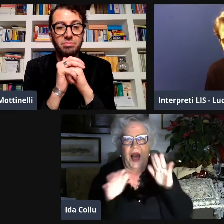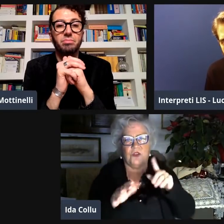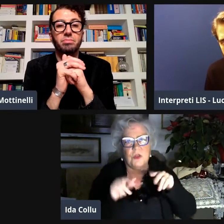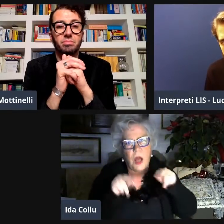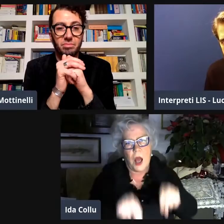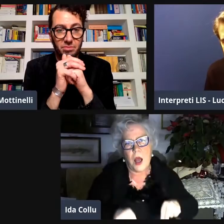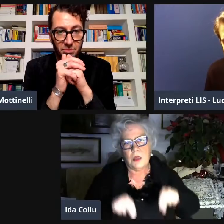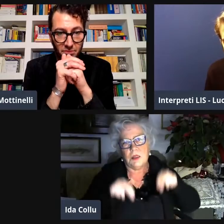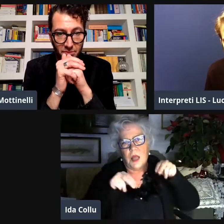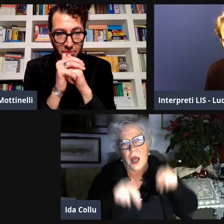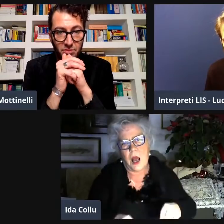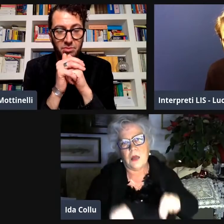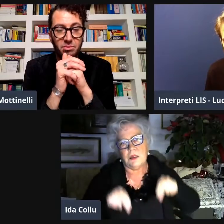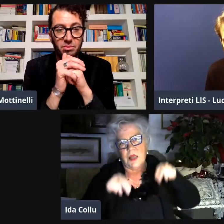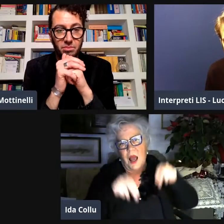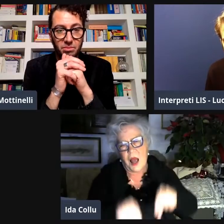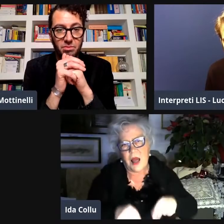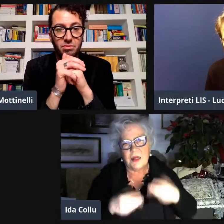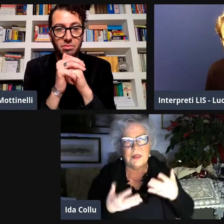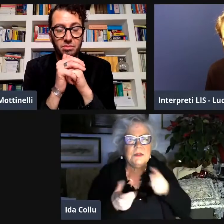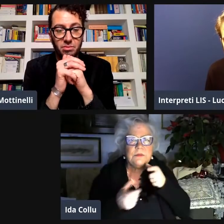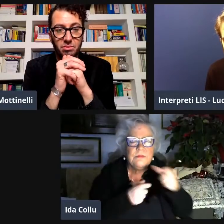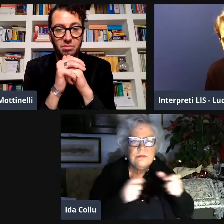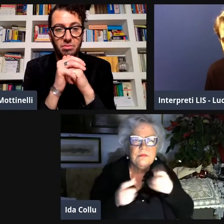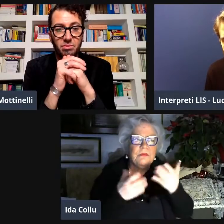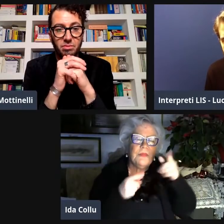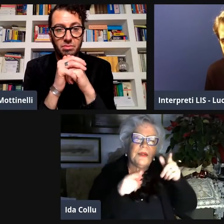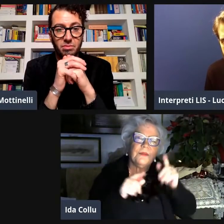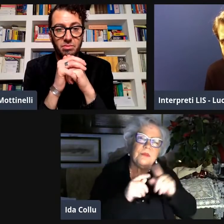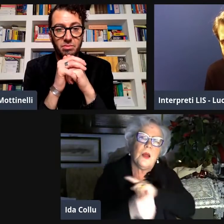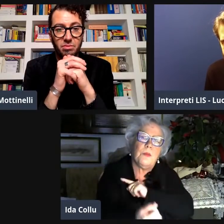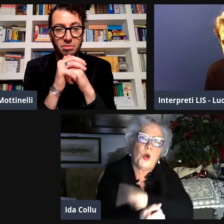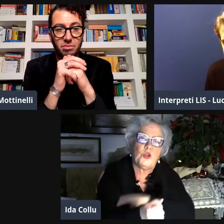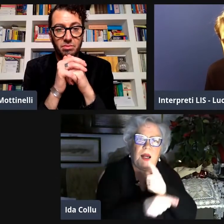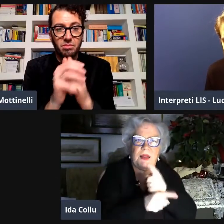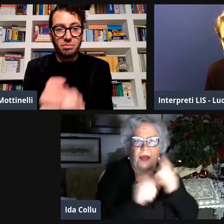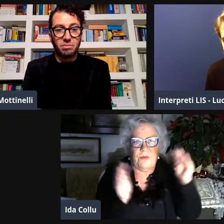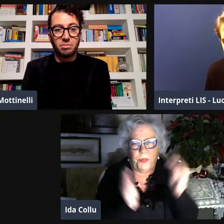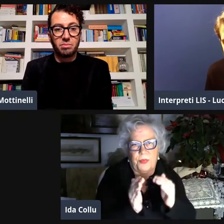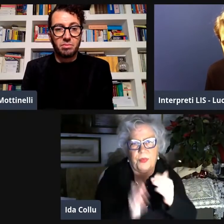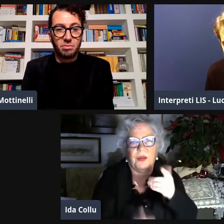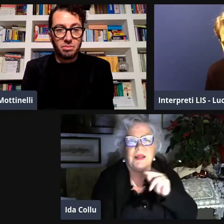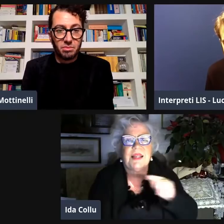ci vuole del tempo per il cambiamento a volte ci vogliono degli anni